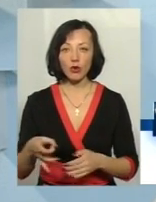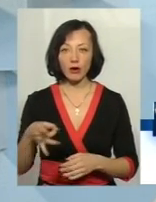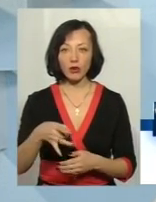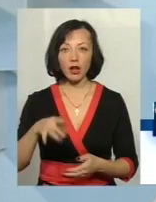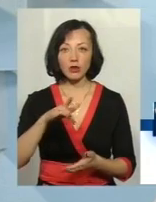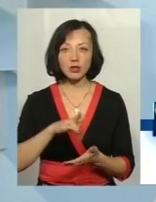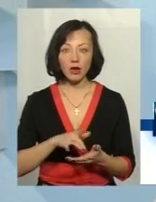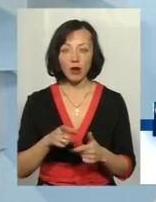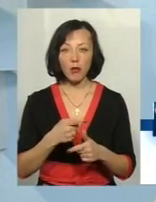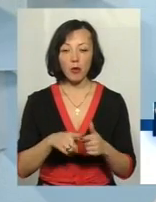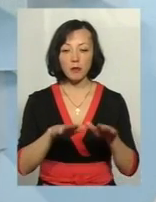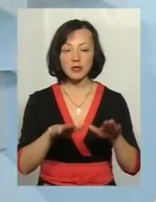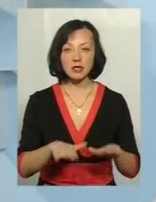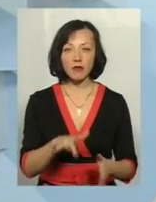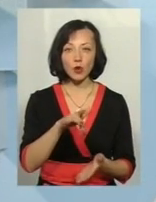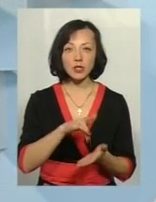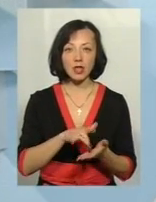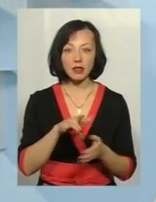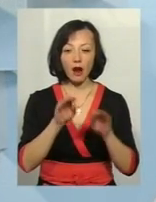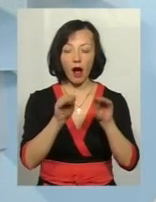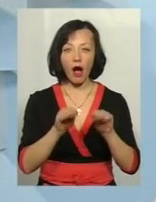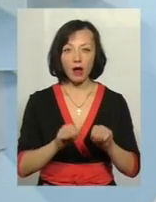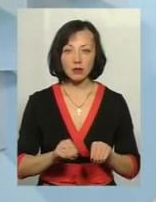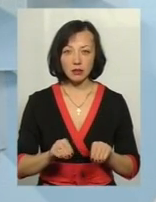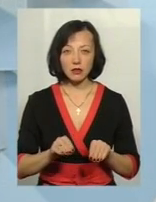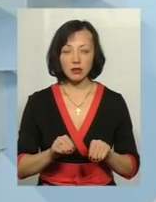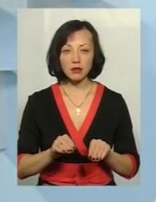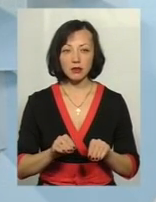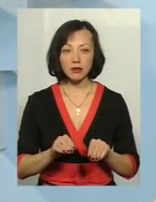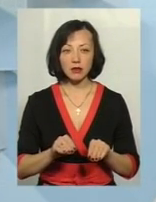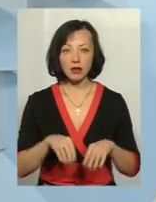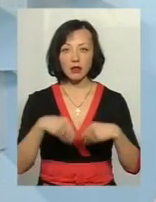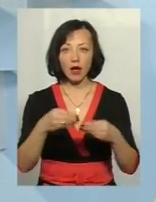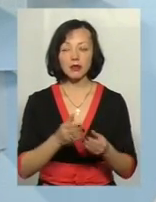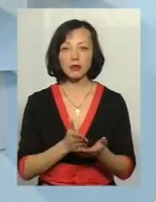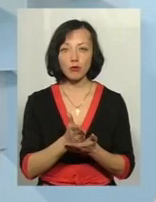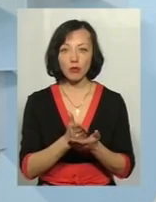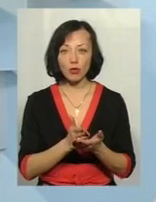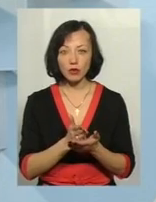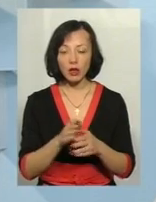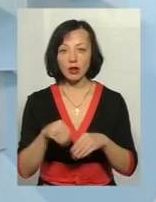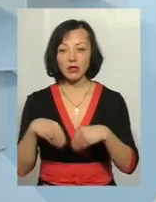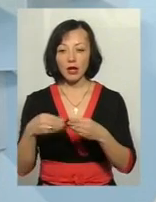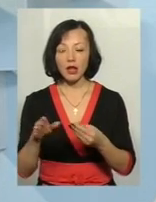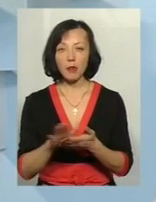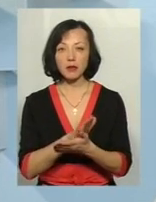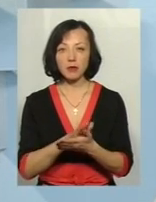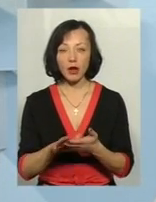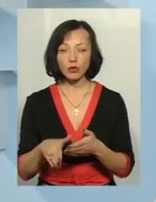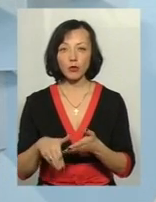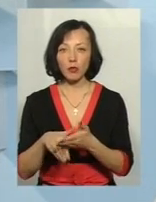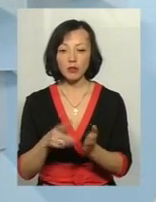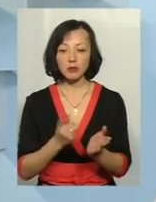центру або до місцевого центру акт наданих послуг, акт надання безоплатної правової допомоги з